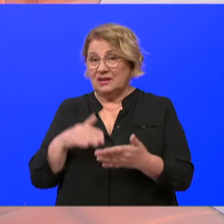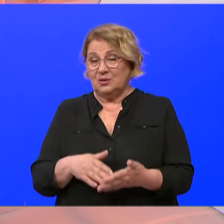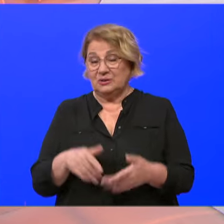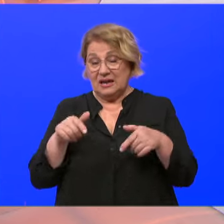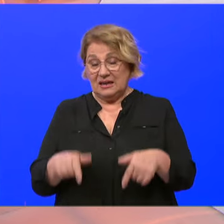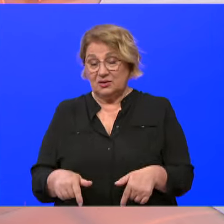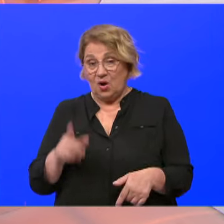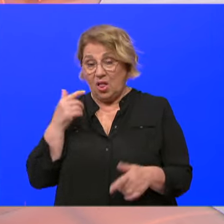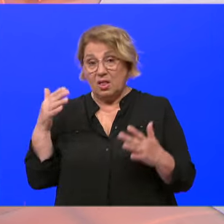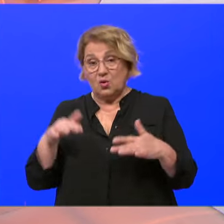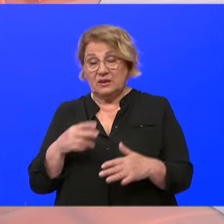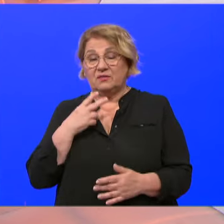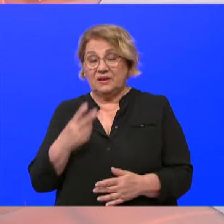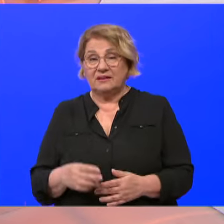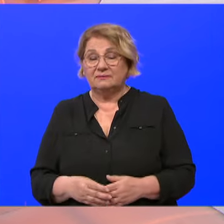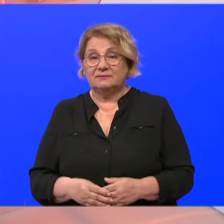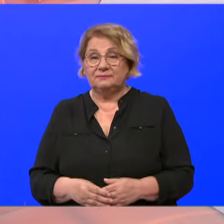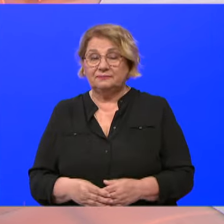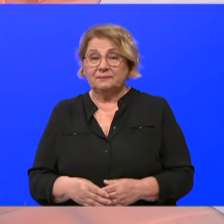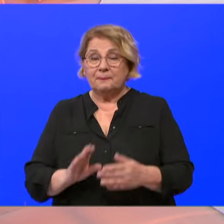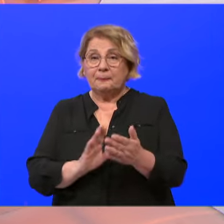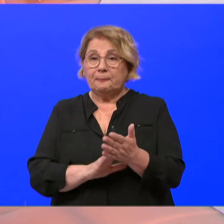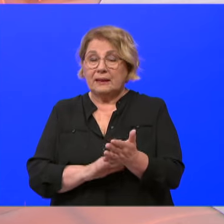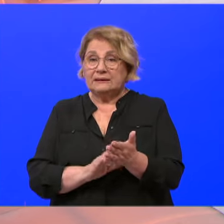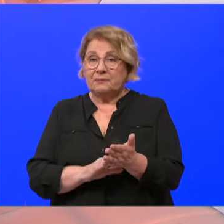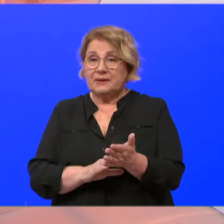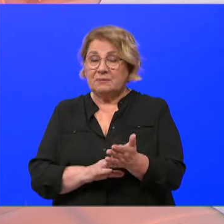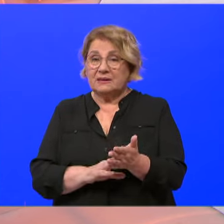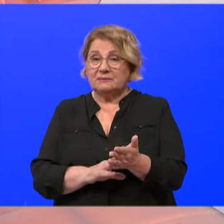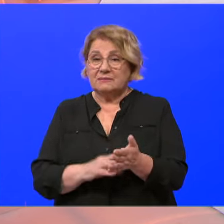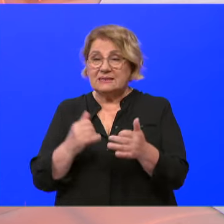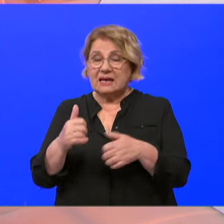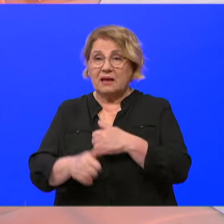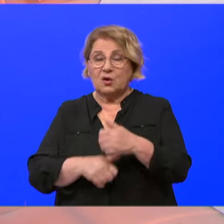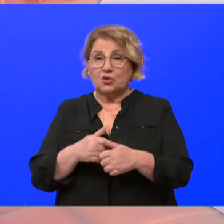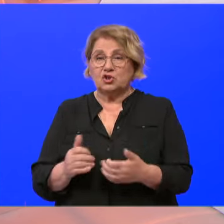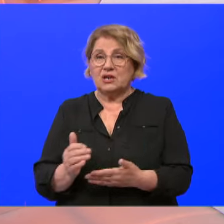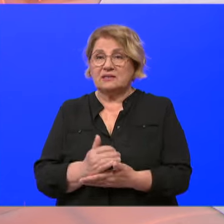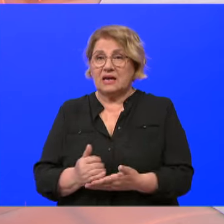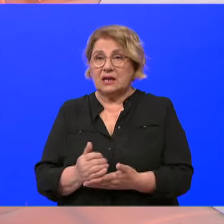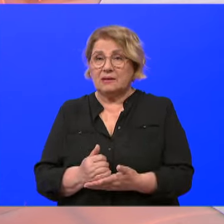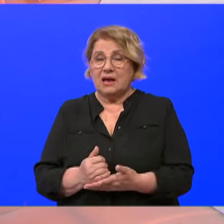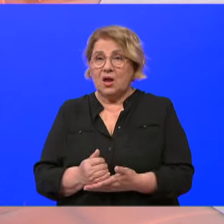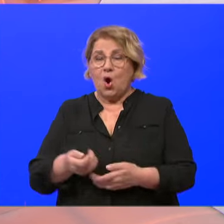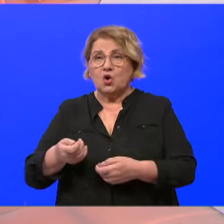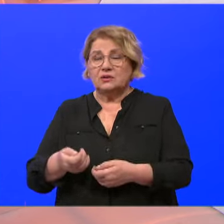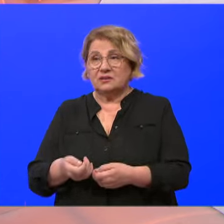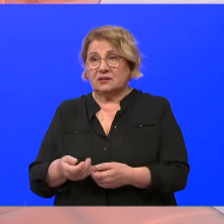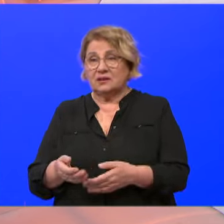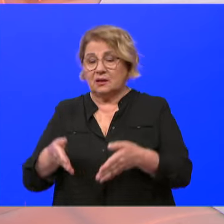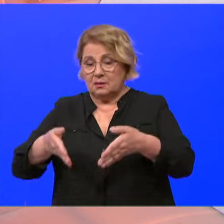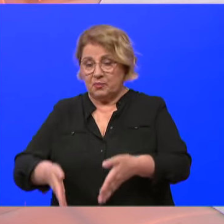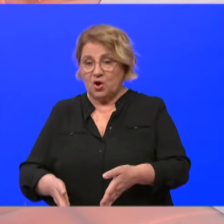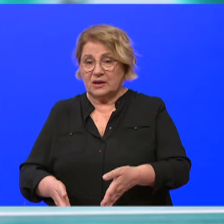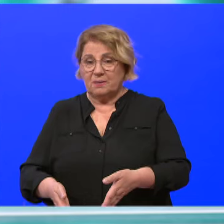i recimo mi sad gorišnje zaradimo od pogreba, jer se ljudi